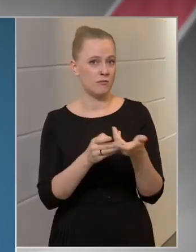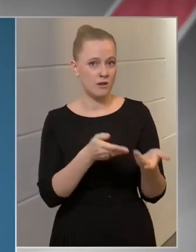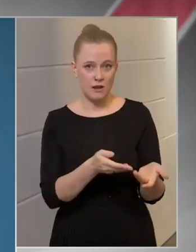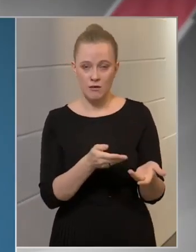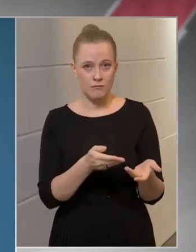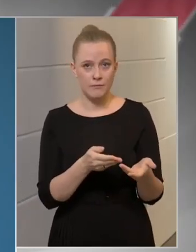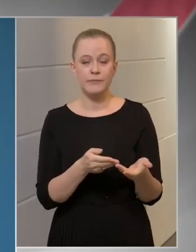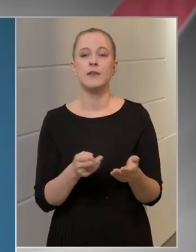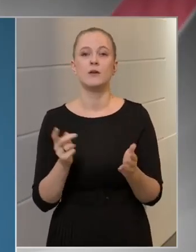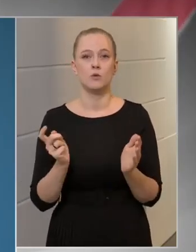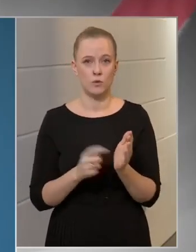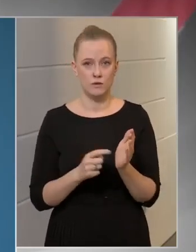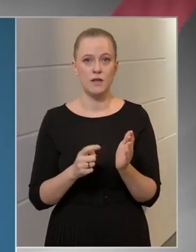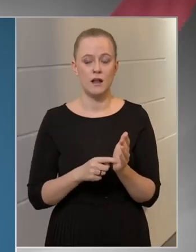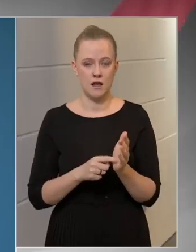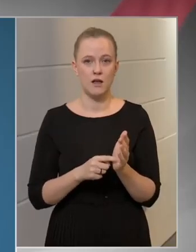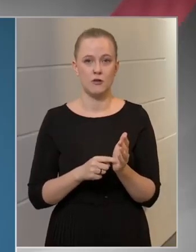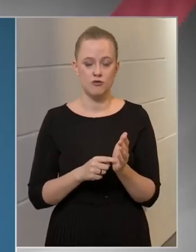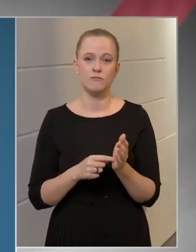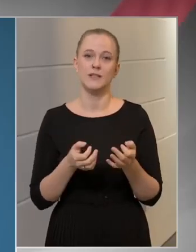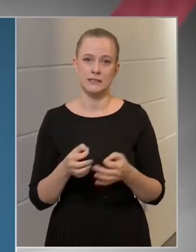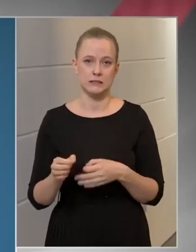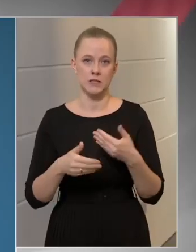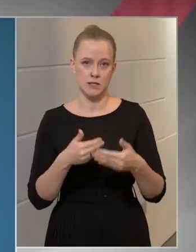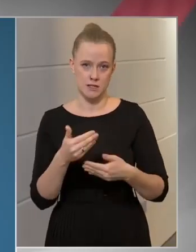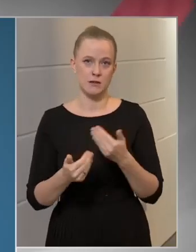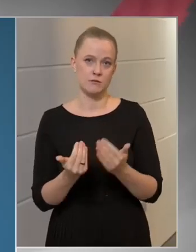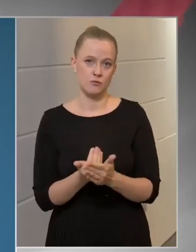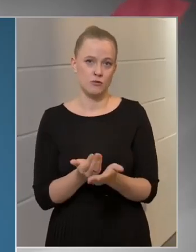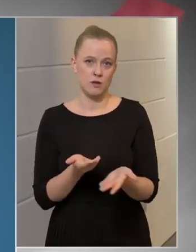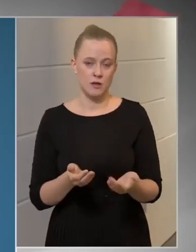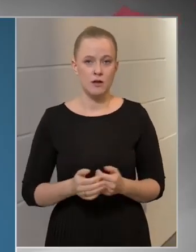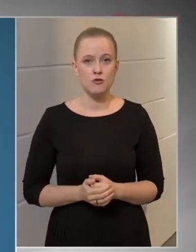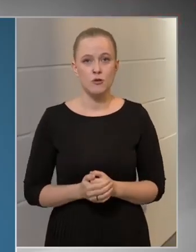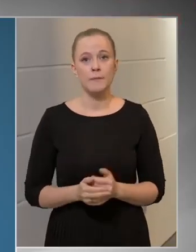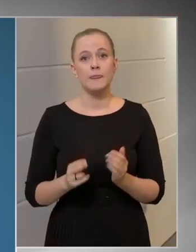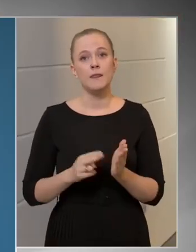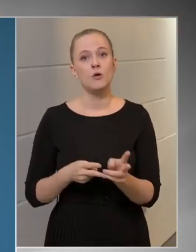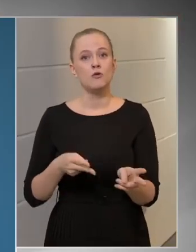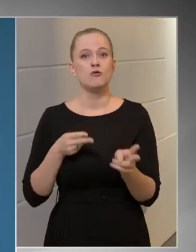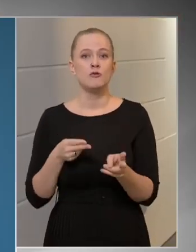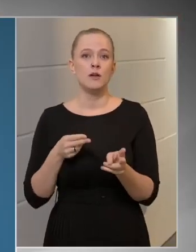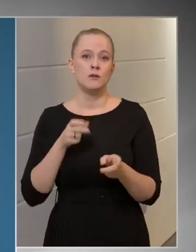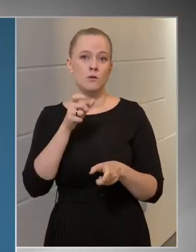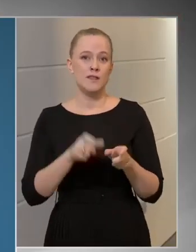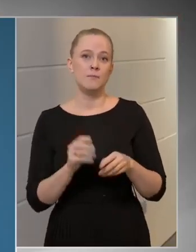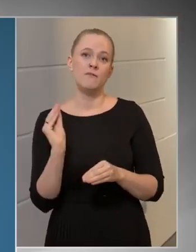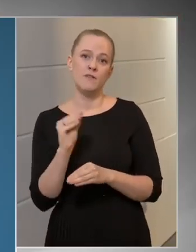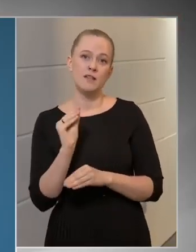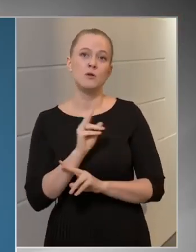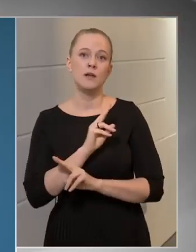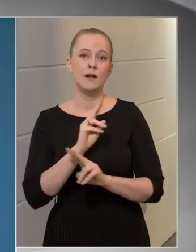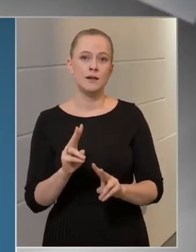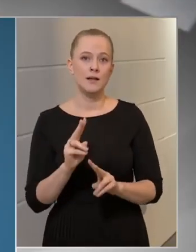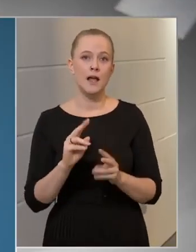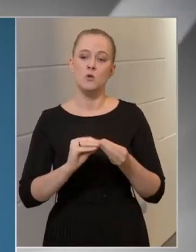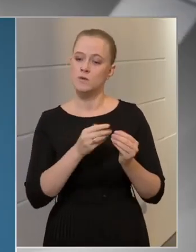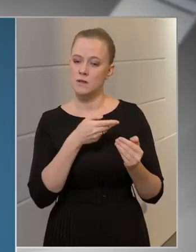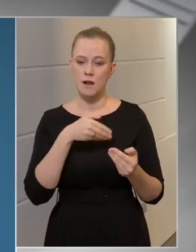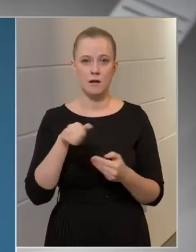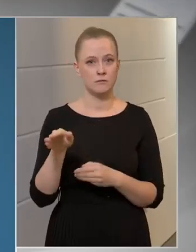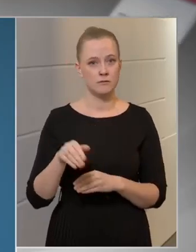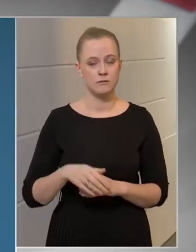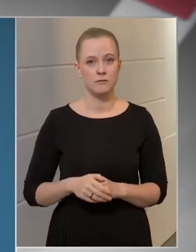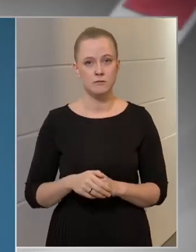az esetben kötelesek megtenni a szükséges intézkedéseket, a jogsértő szemét fel kell szólítani az üzlet elhagyására,